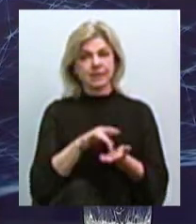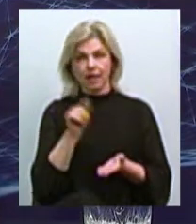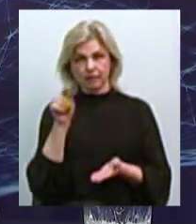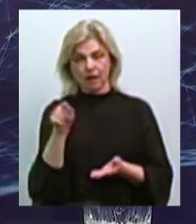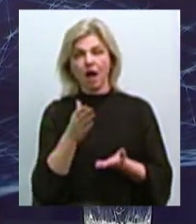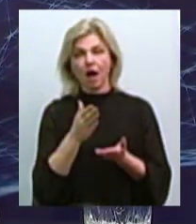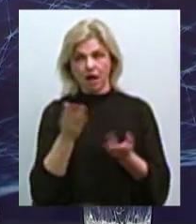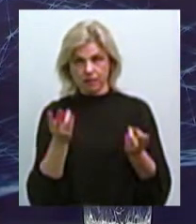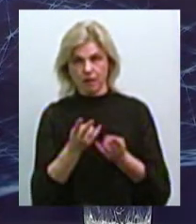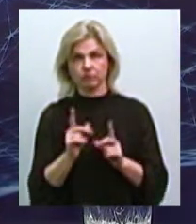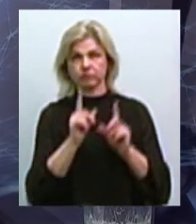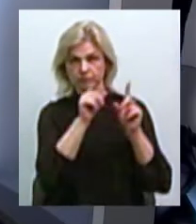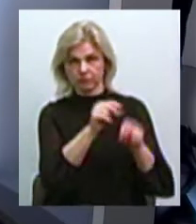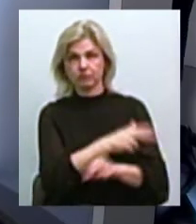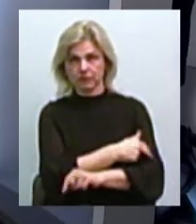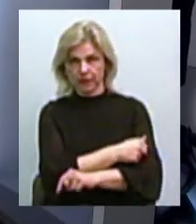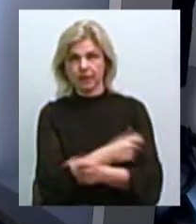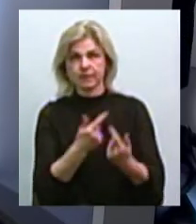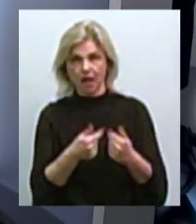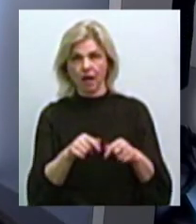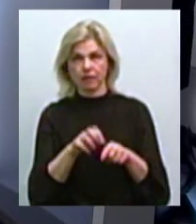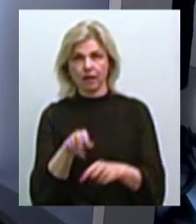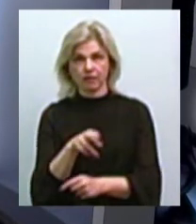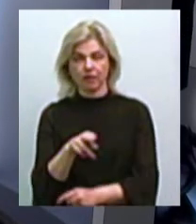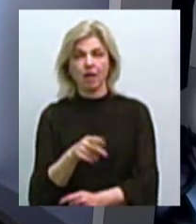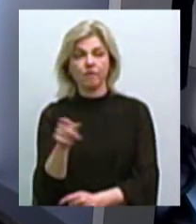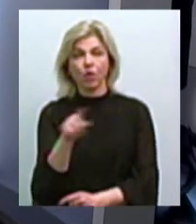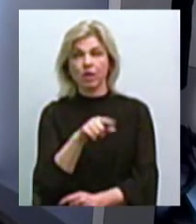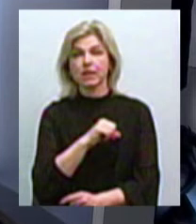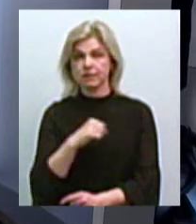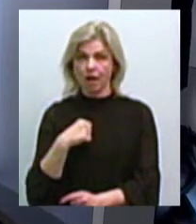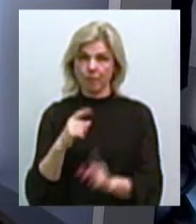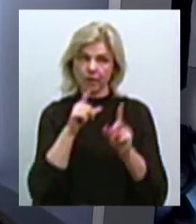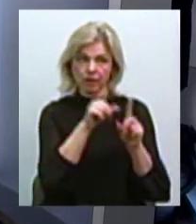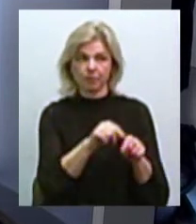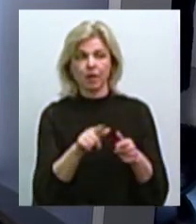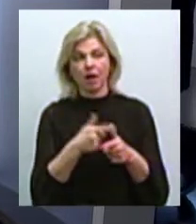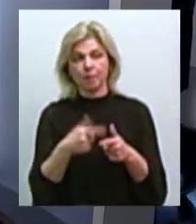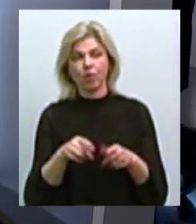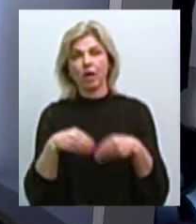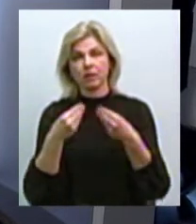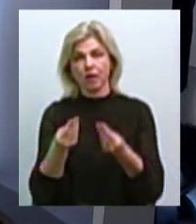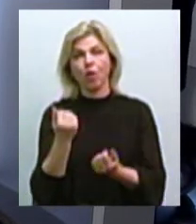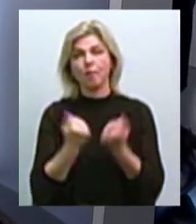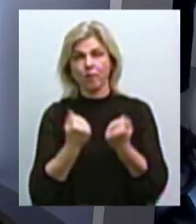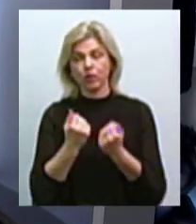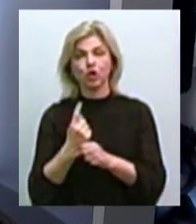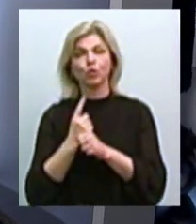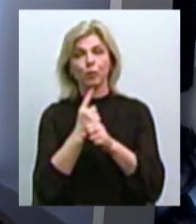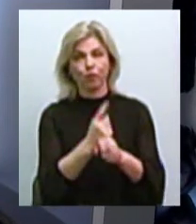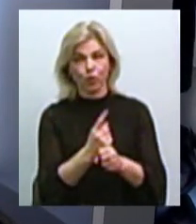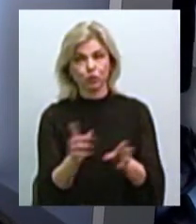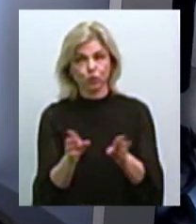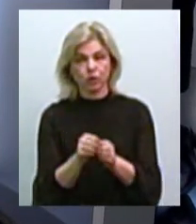їй потрібно їхати до медичного закладу? Вони їдуть самі, або ми даємо автомобіль, їх супроводжують, і вони